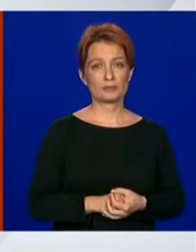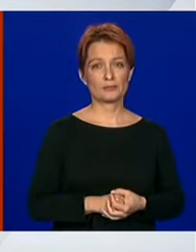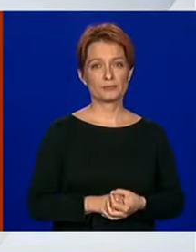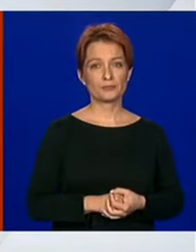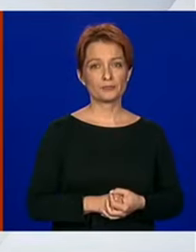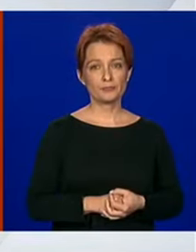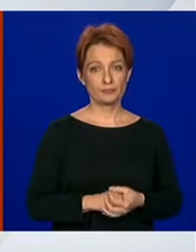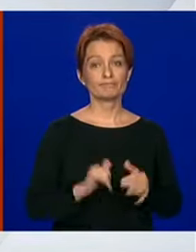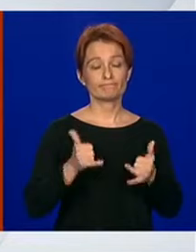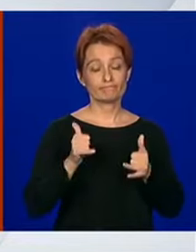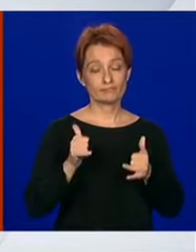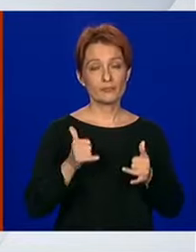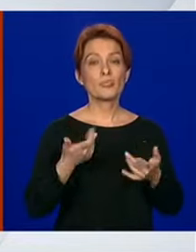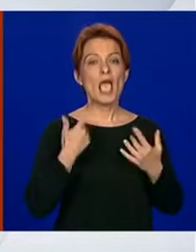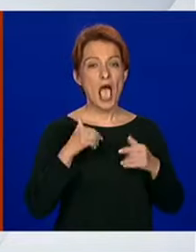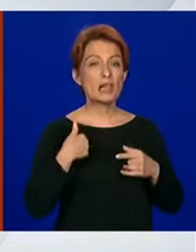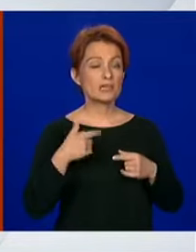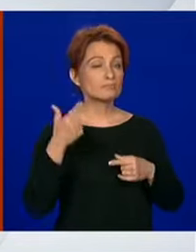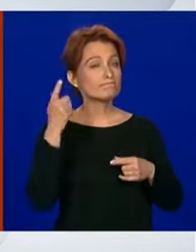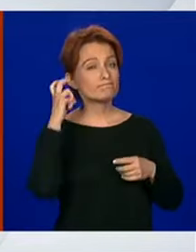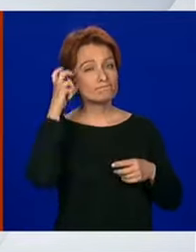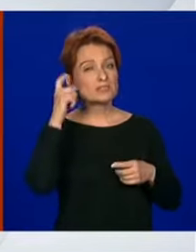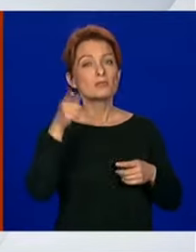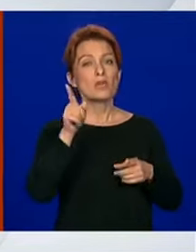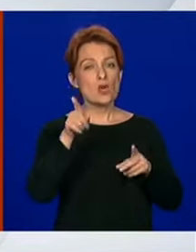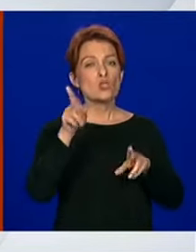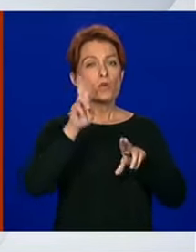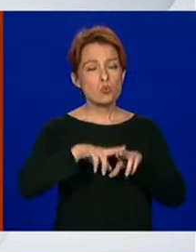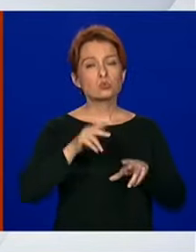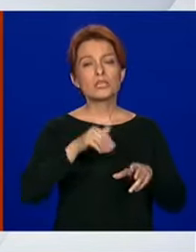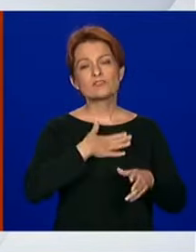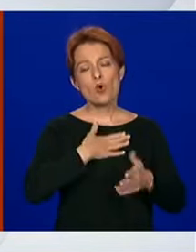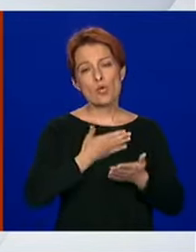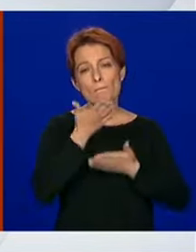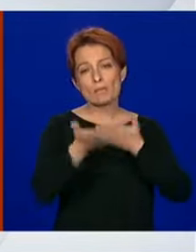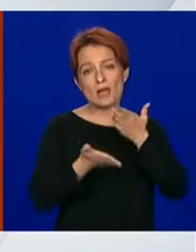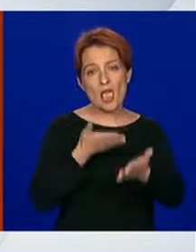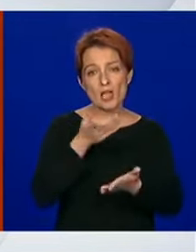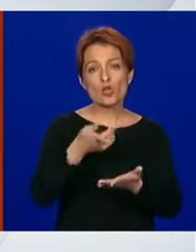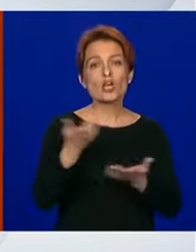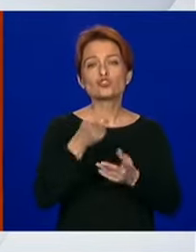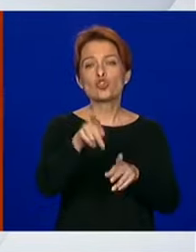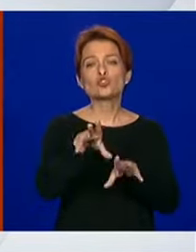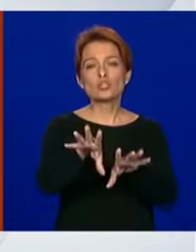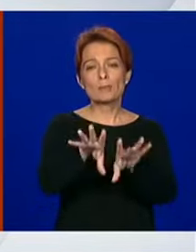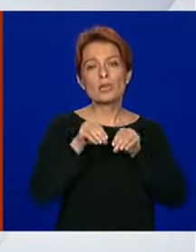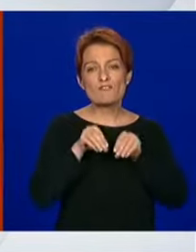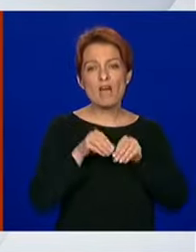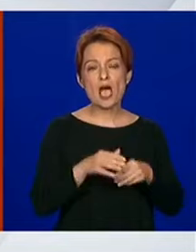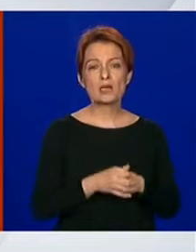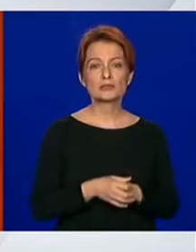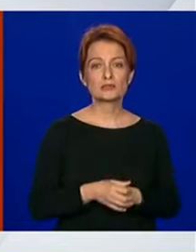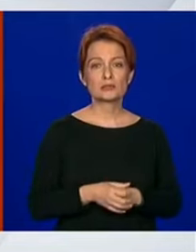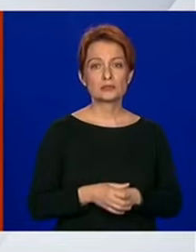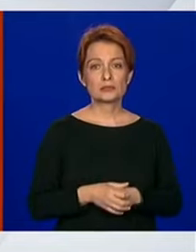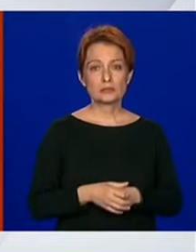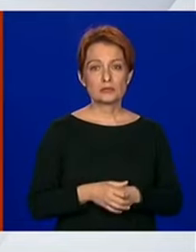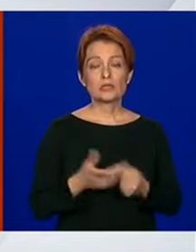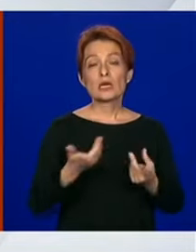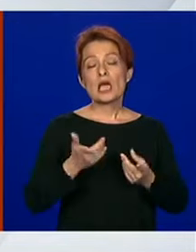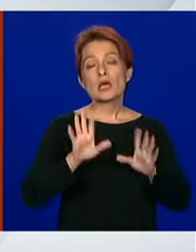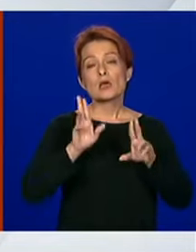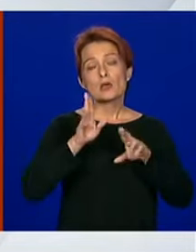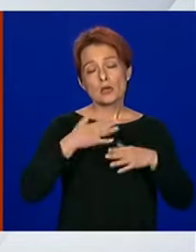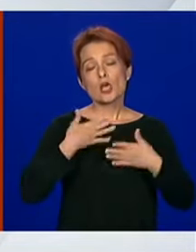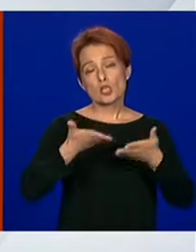Da, ali pretpostavljam da će vam oni dati svoje prijedloge, ali što ćete toga važiti, kako bi to trebalo izgledati? Dakle, kad dobijemo